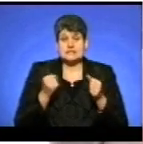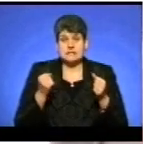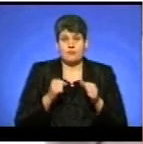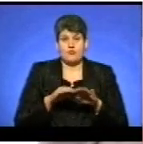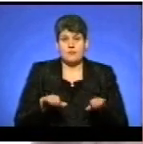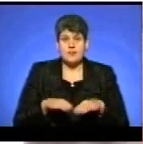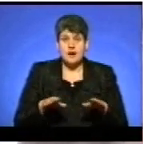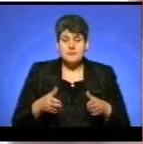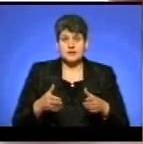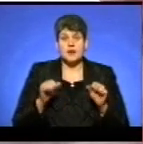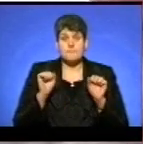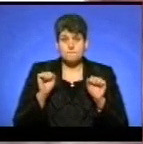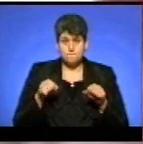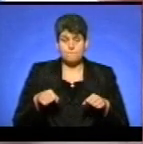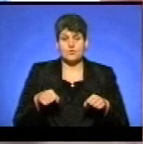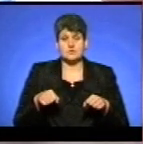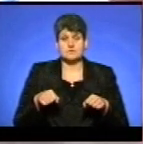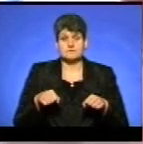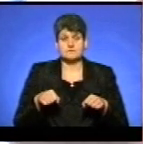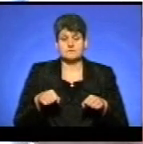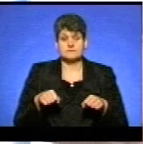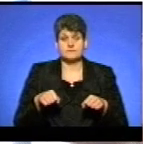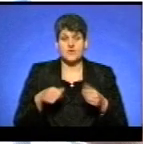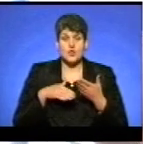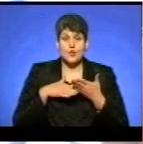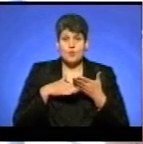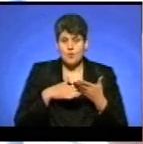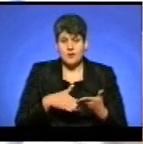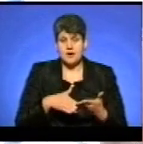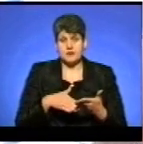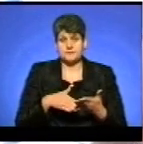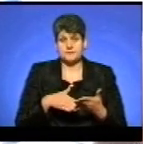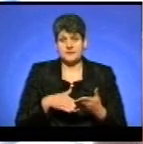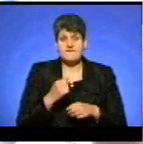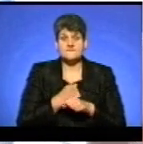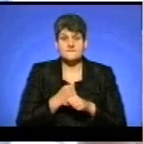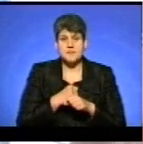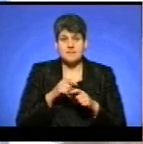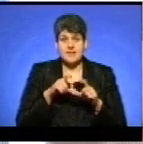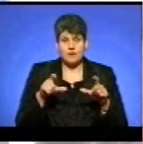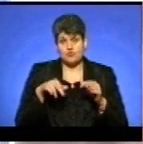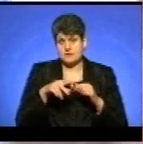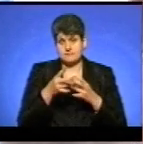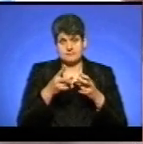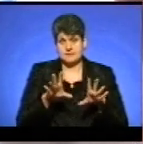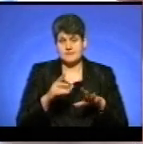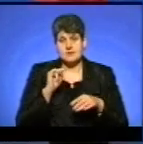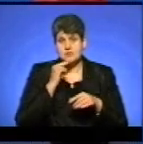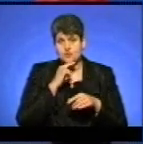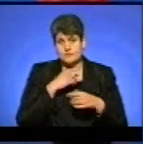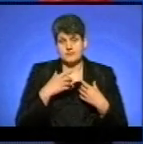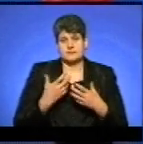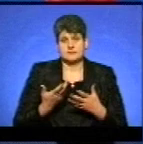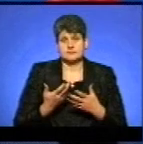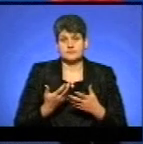може допомагає, в аптеку не ходити, зекономлювати на цьому.